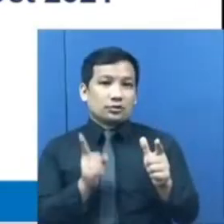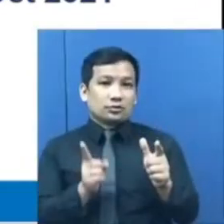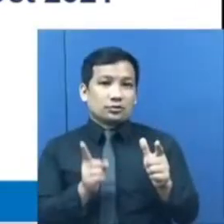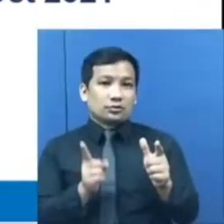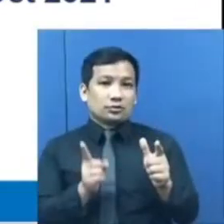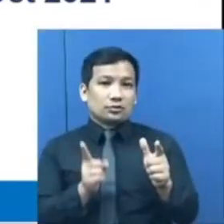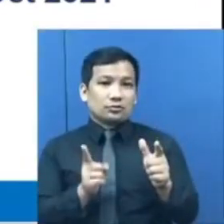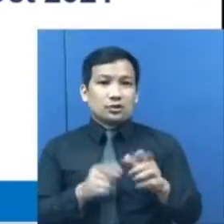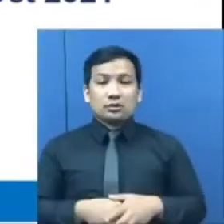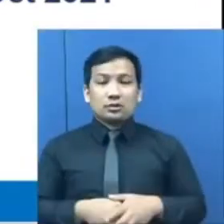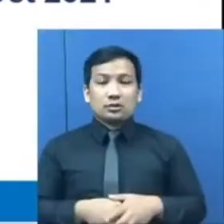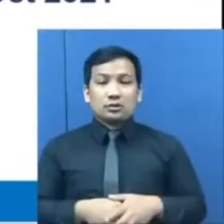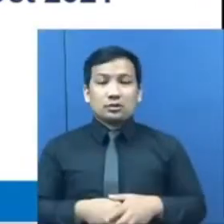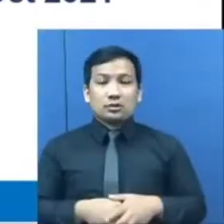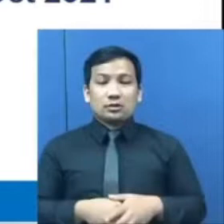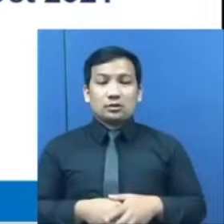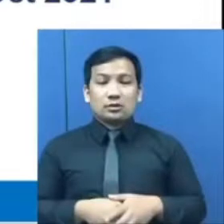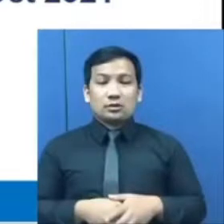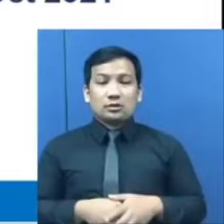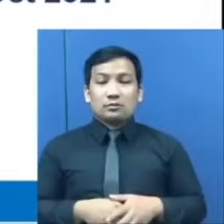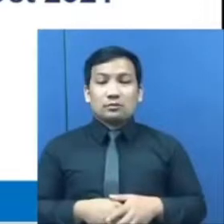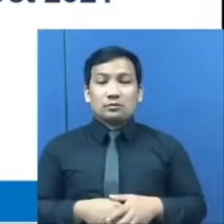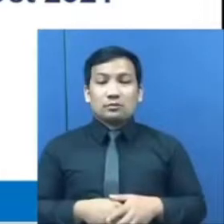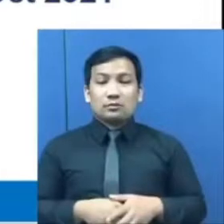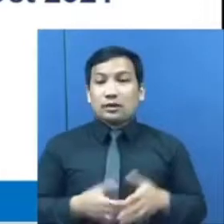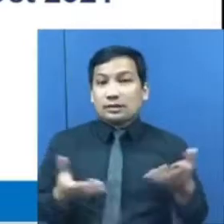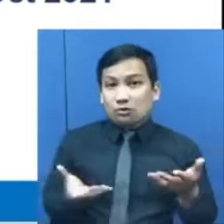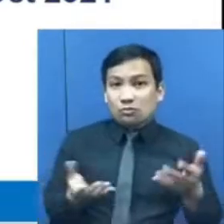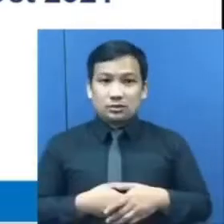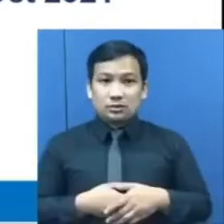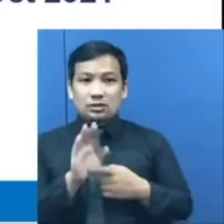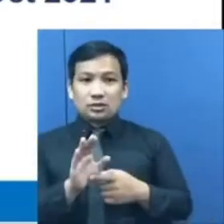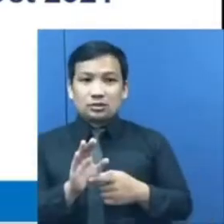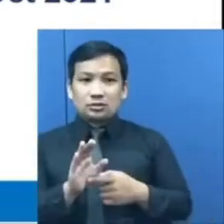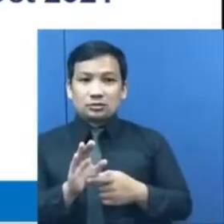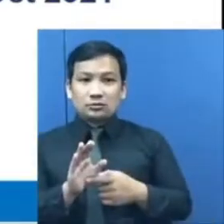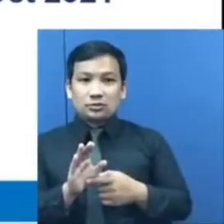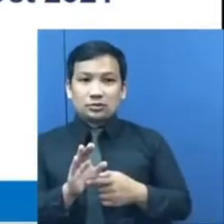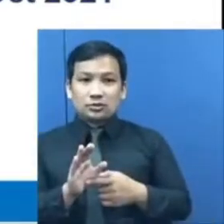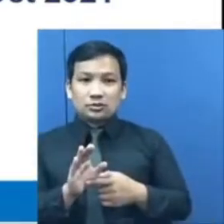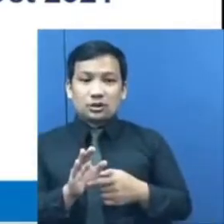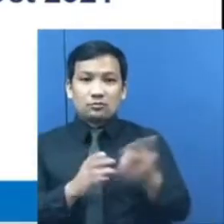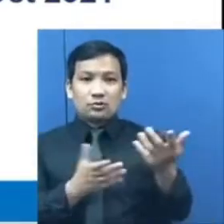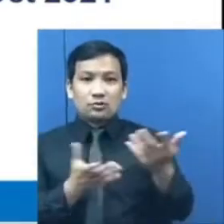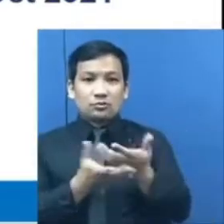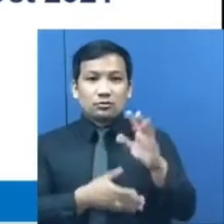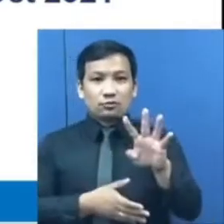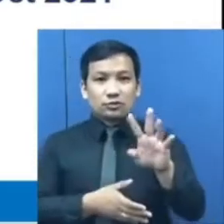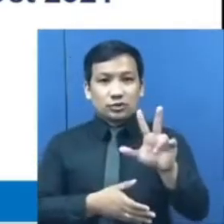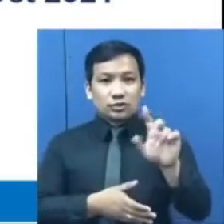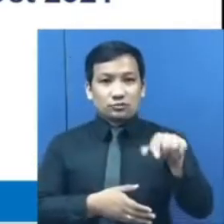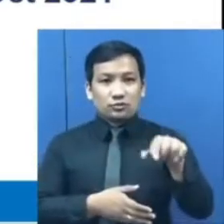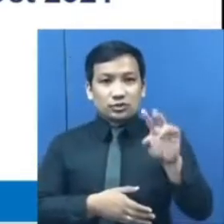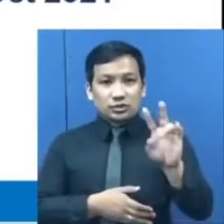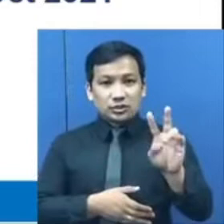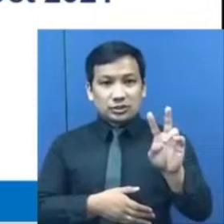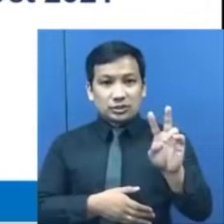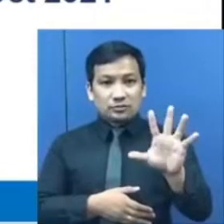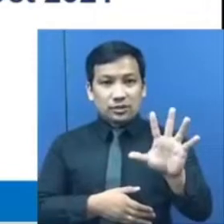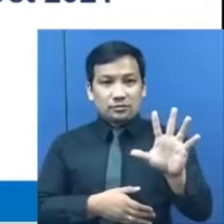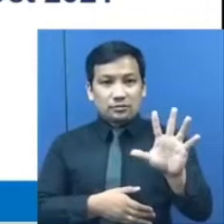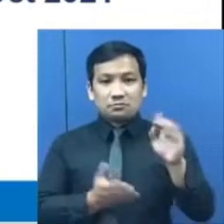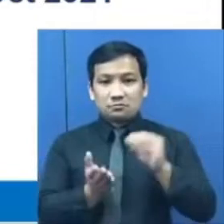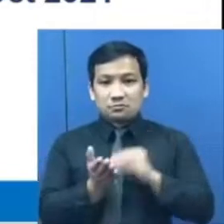mas mataas kumpara sa naitalang bilang noong Oktober ng nakaraang taon na nasa 43,65 million